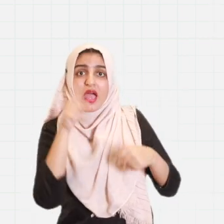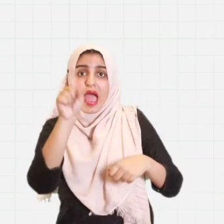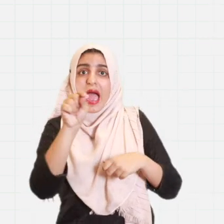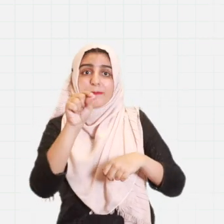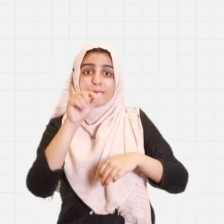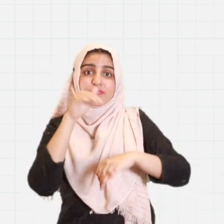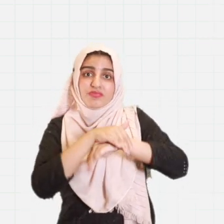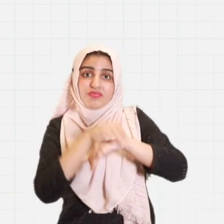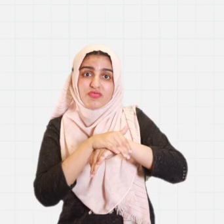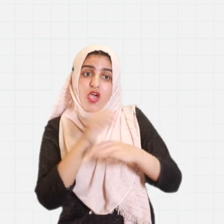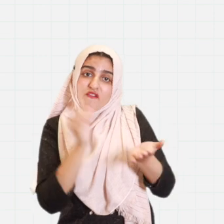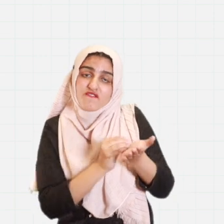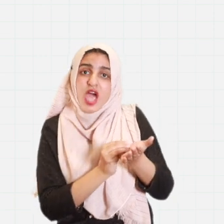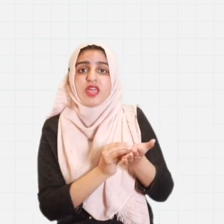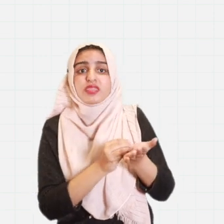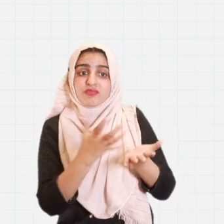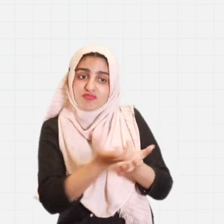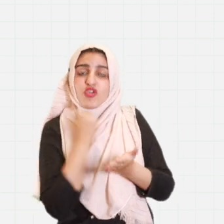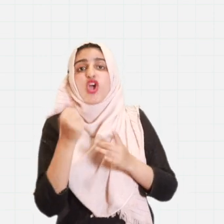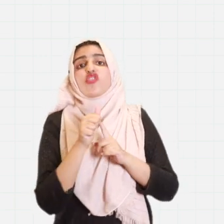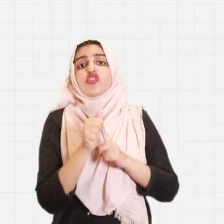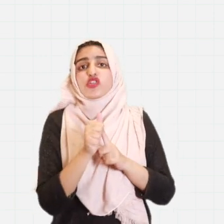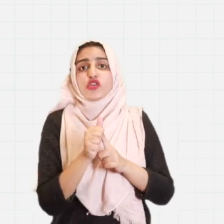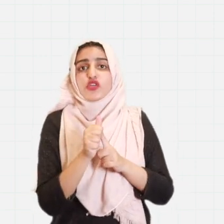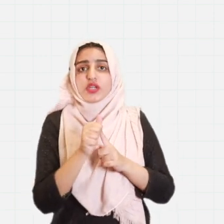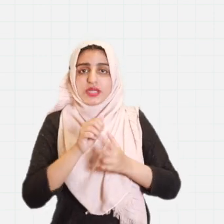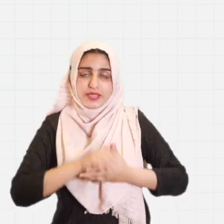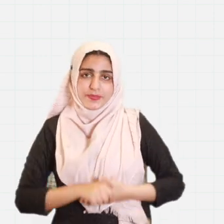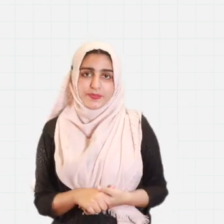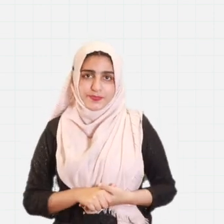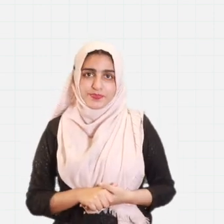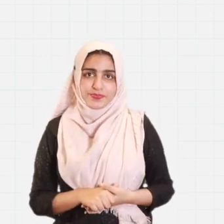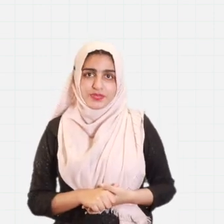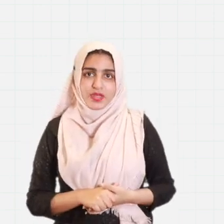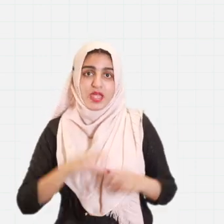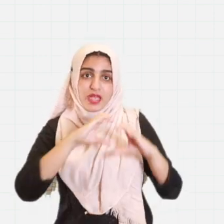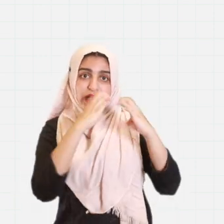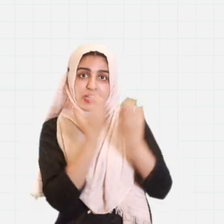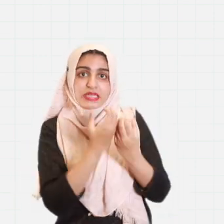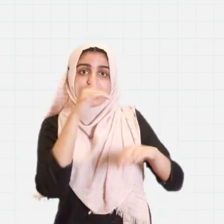جمہوریت کے استحکام کے لیے اپنا حق کے رائدہ ہی استعمال کریں